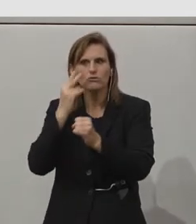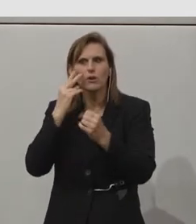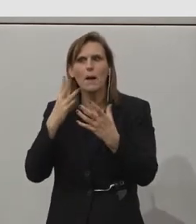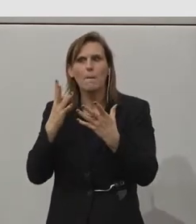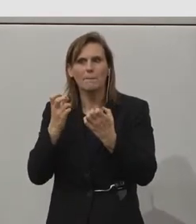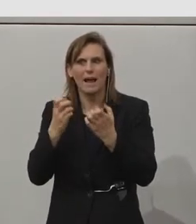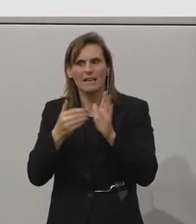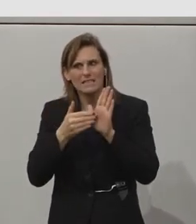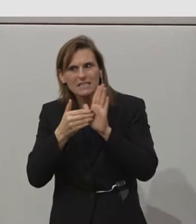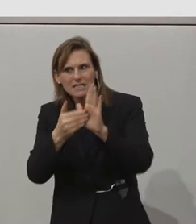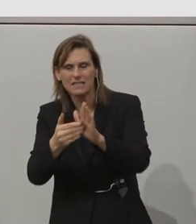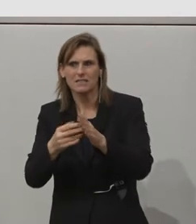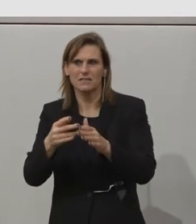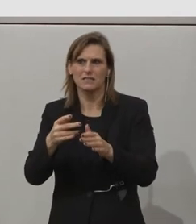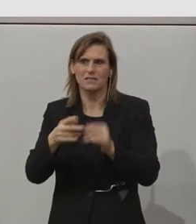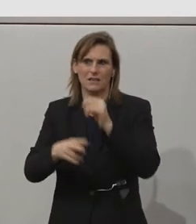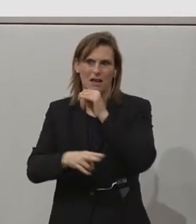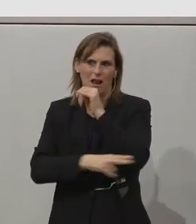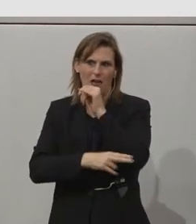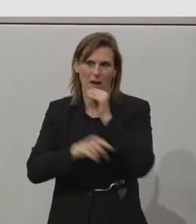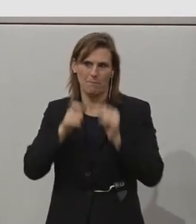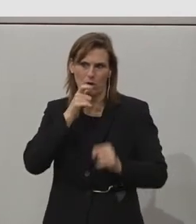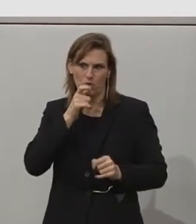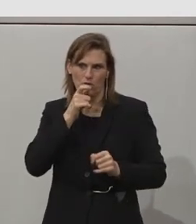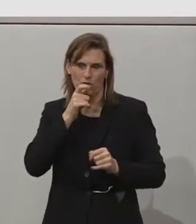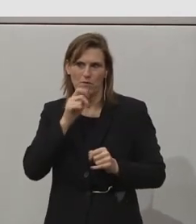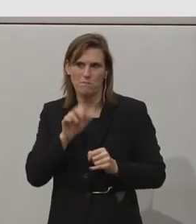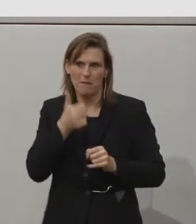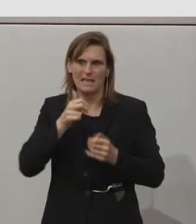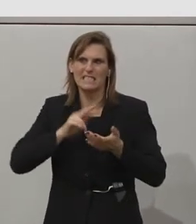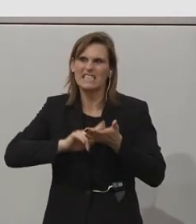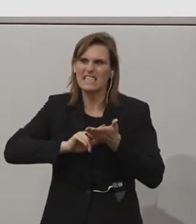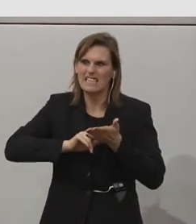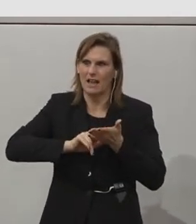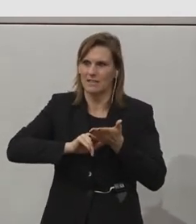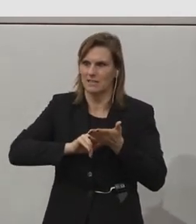Vorstellung von Lehrberufen vor allem im digitalisierten Handwerk.